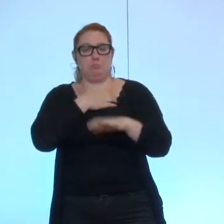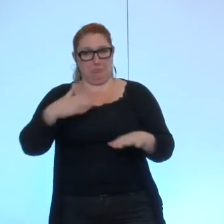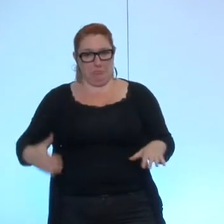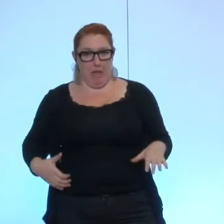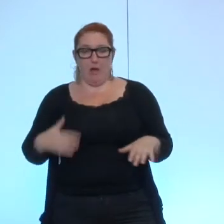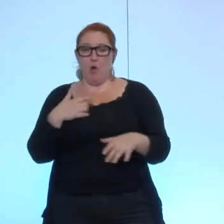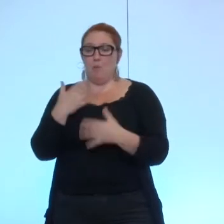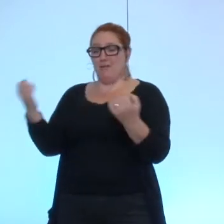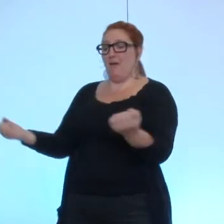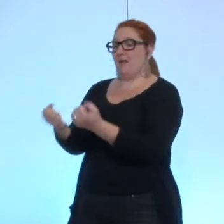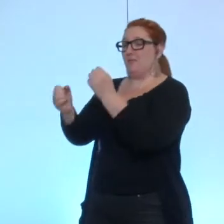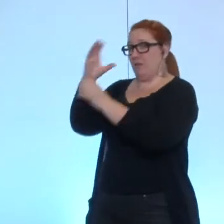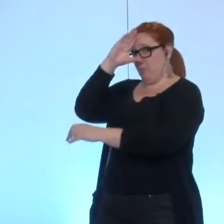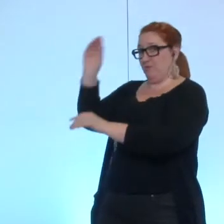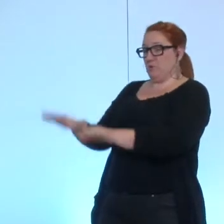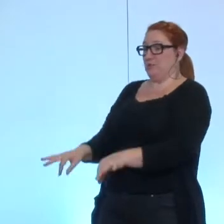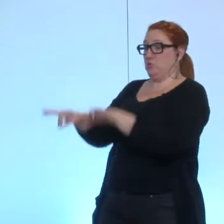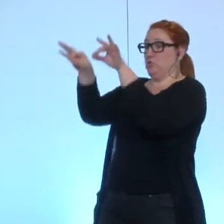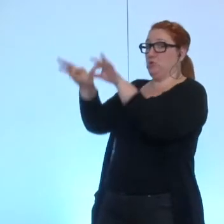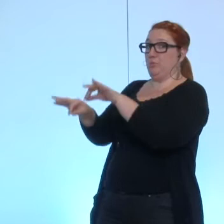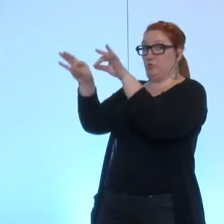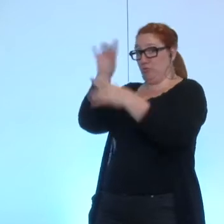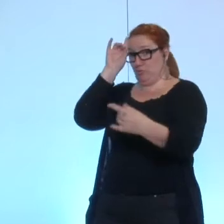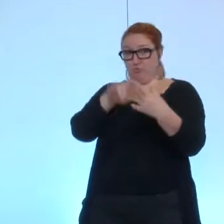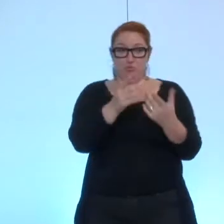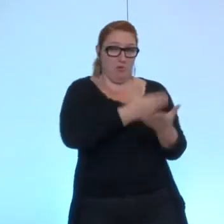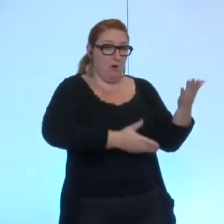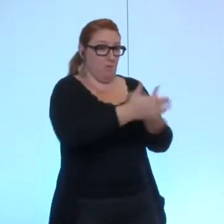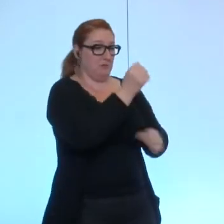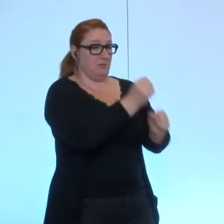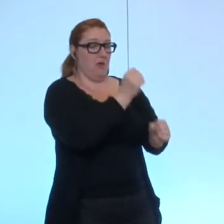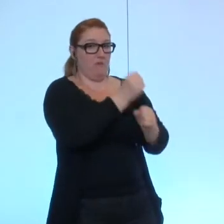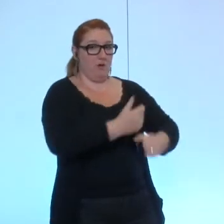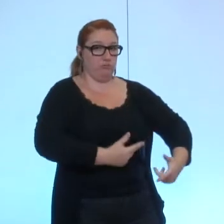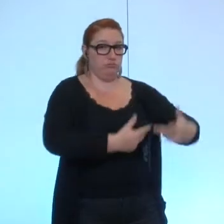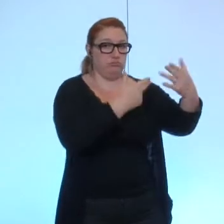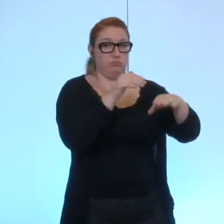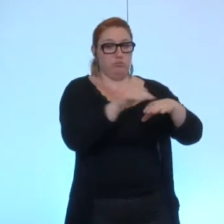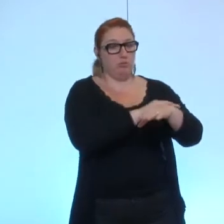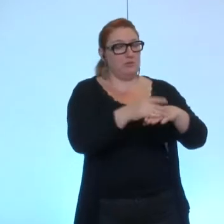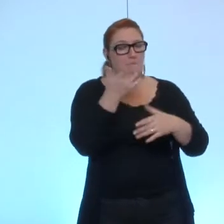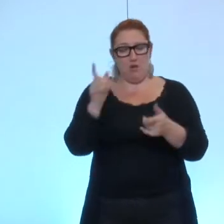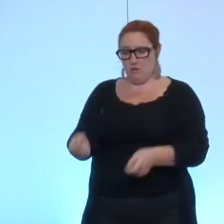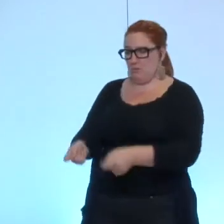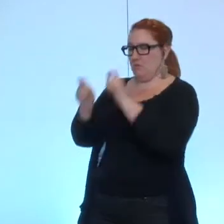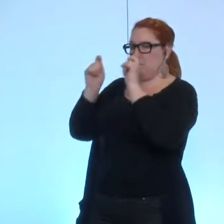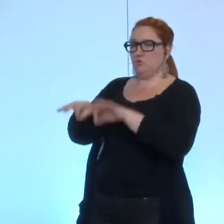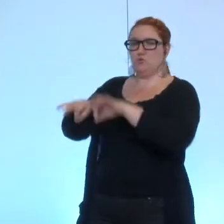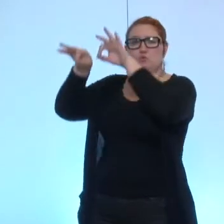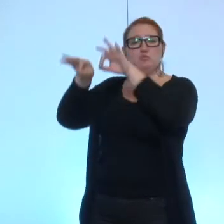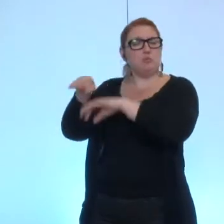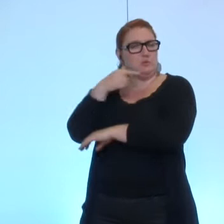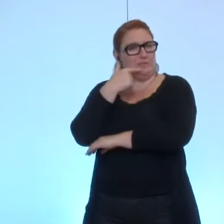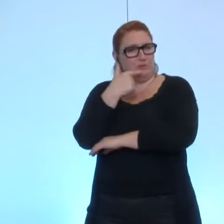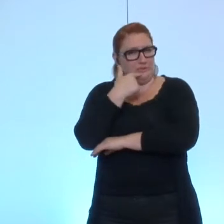professionnelle pour l'exercice de leur mandat. Mais qu'est-ce qu'on entend, ou qu'est-ce que vous entendez par suspendu ? C'est quoi, cette suspension